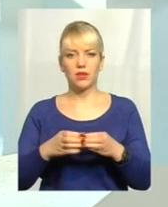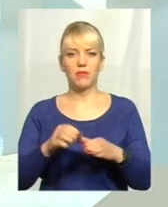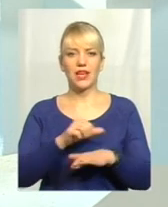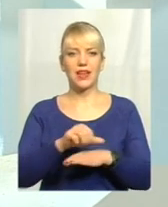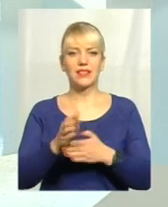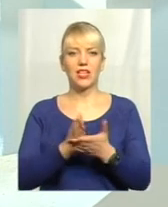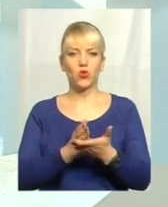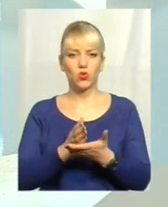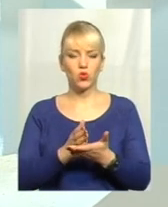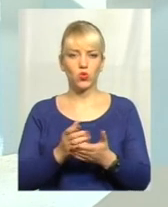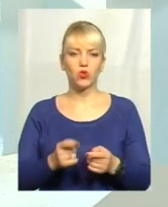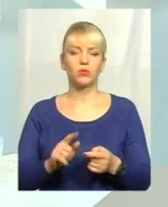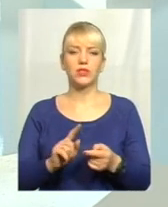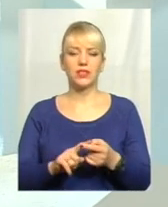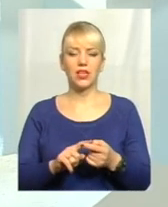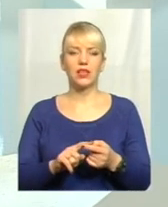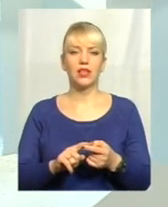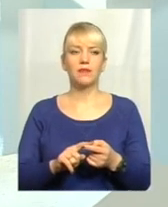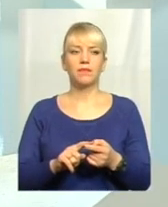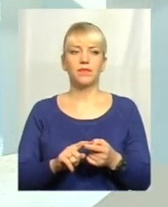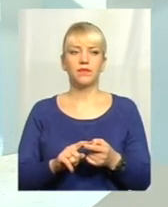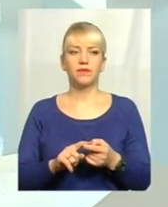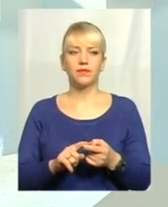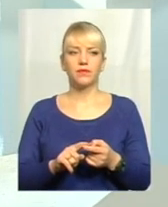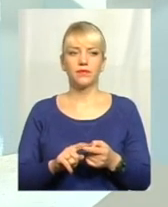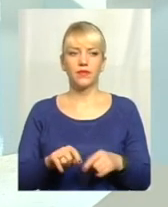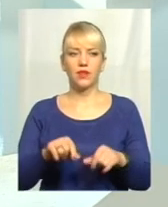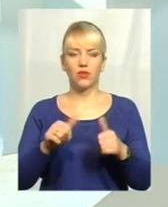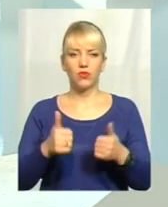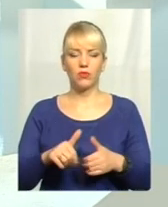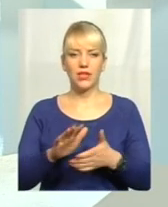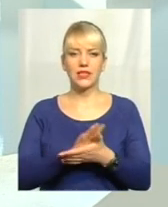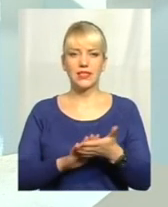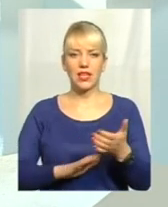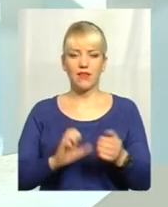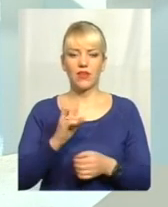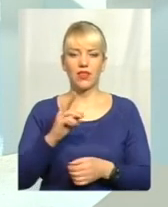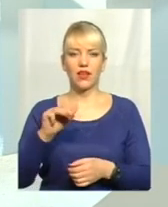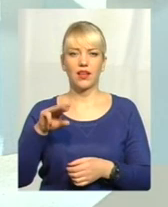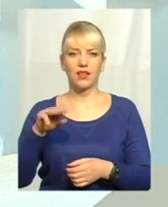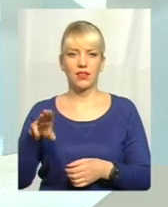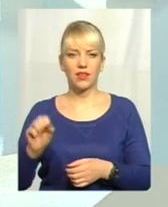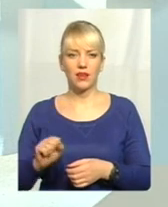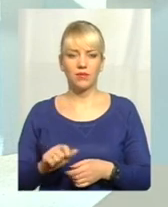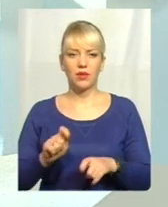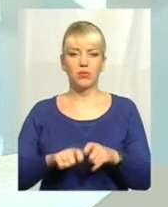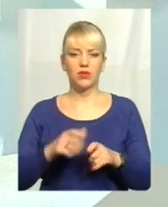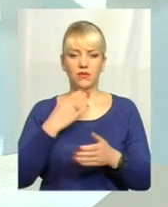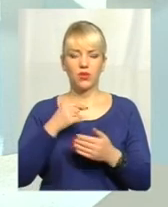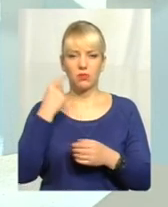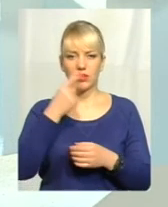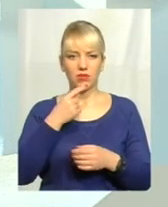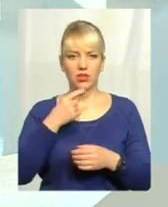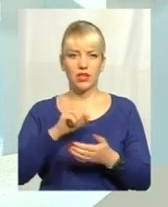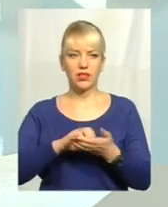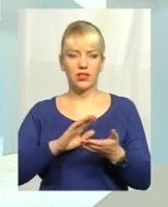З цими документами на місці наші працівники оформляють заяву анкету, де людина перевіряє свої персональні дані і,